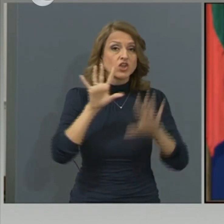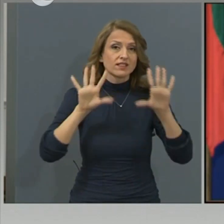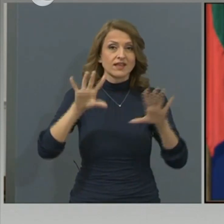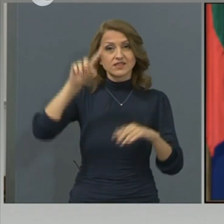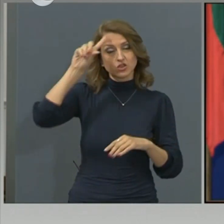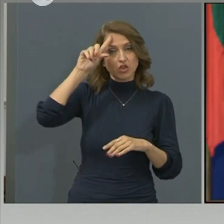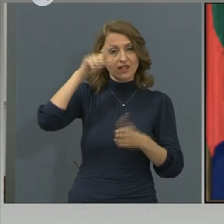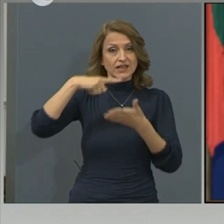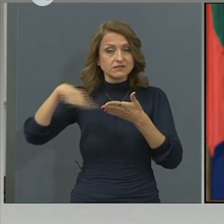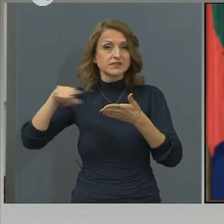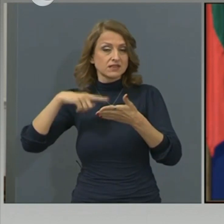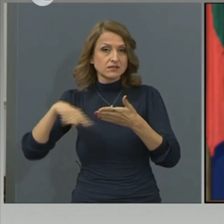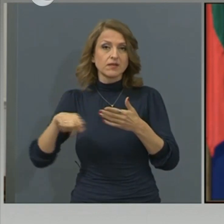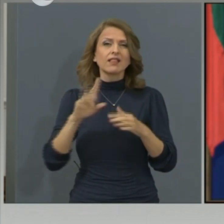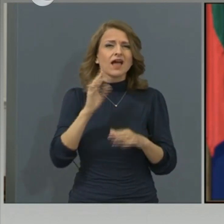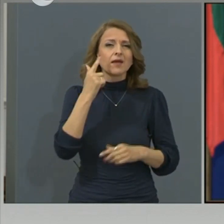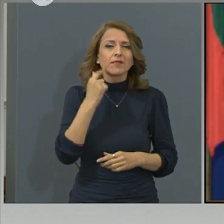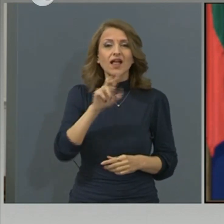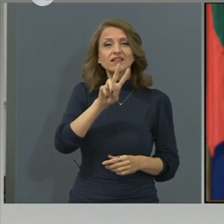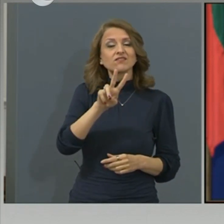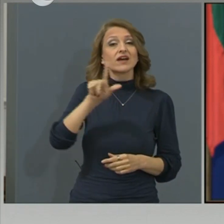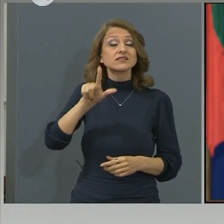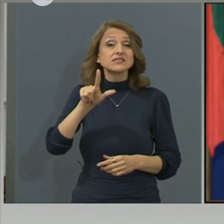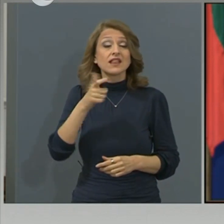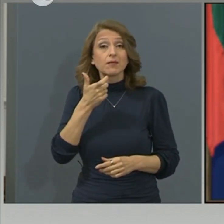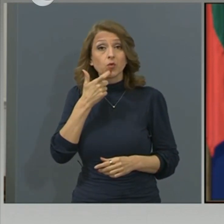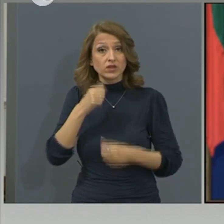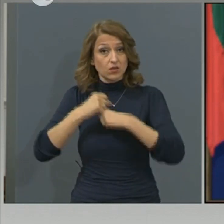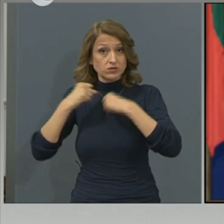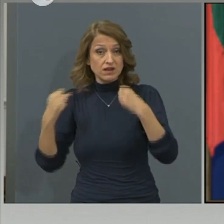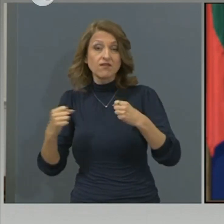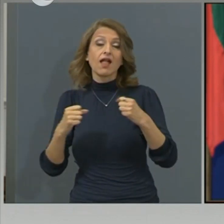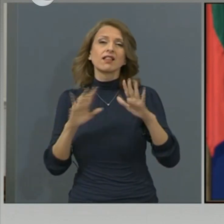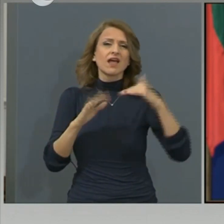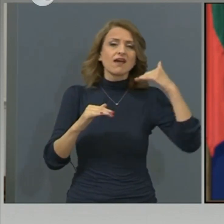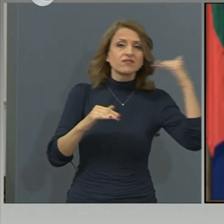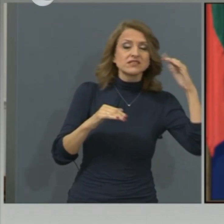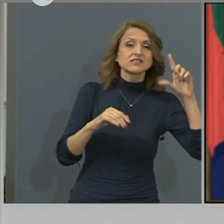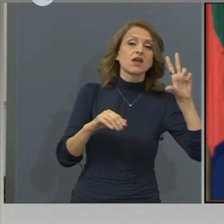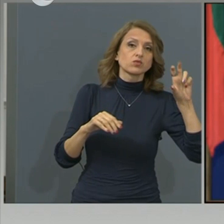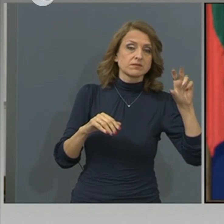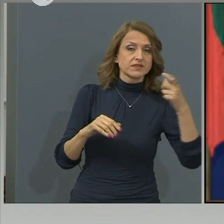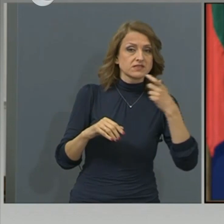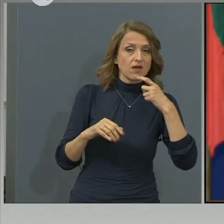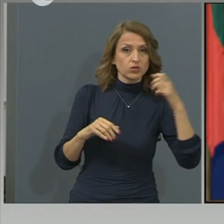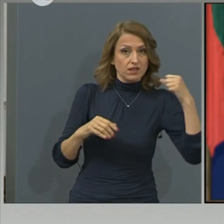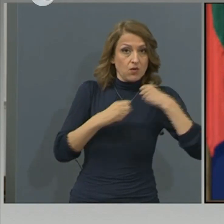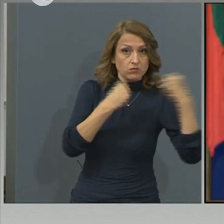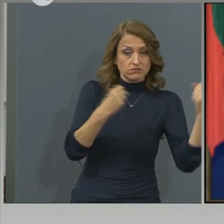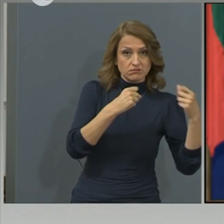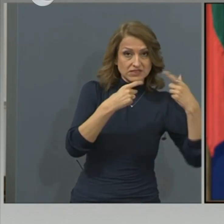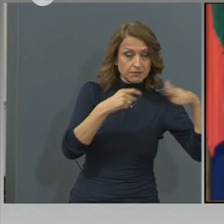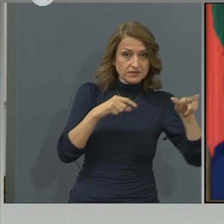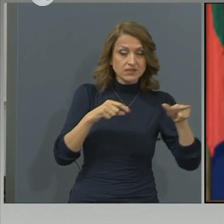излекуван е 27 годишен мъж, най-възрастни е 80 годишен мъж. Средната възраст на излекуваните е